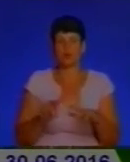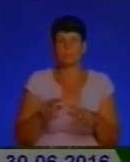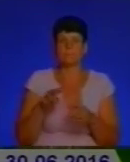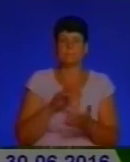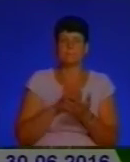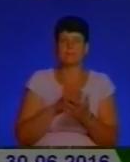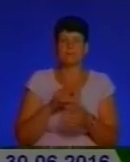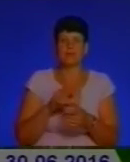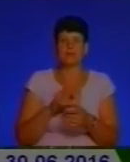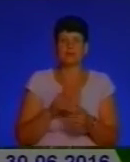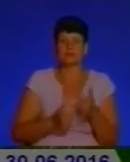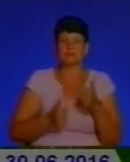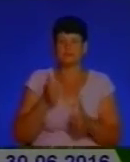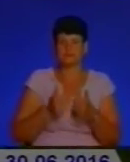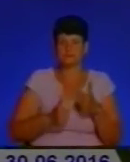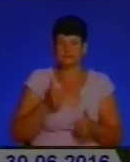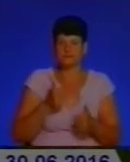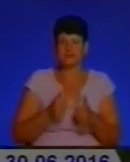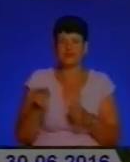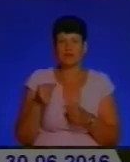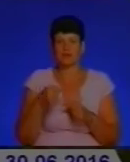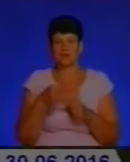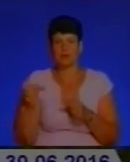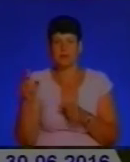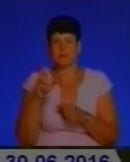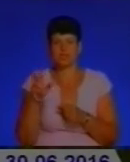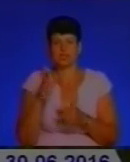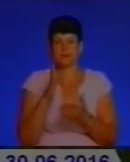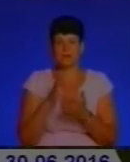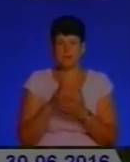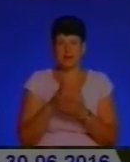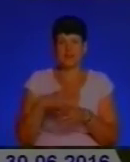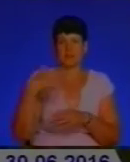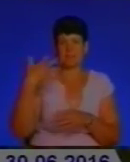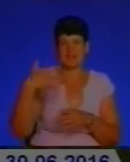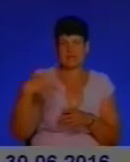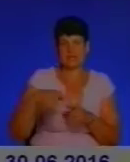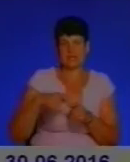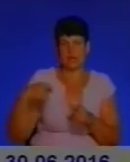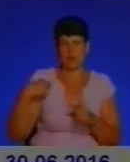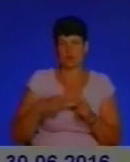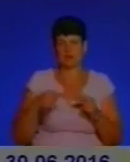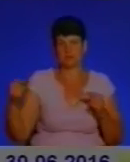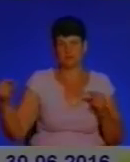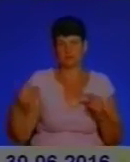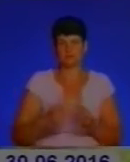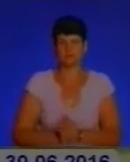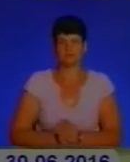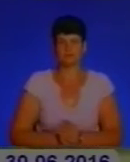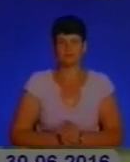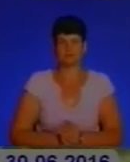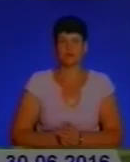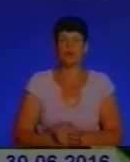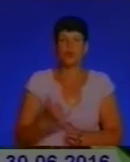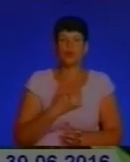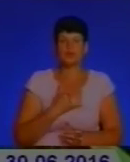осінній веломарафон 2016 Тернопіль-Бережани», який має дистанцію 50 кілометрів. «У нас гонка